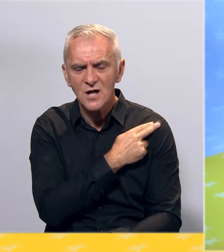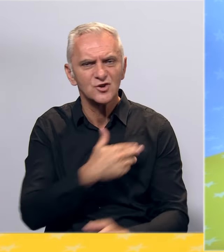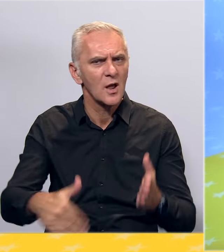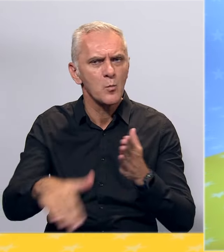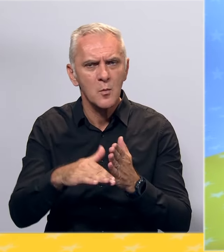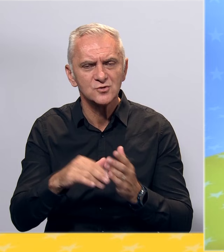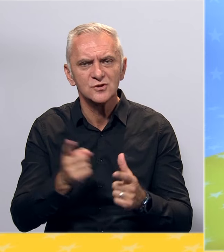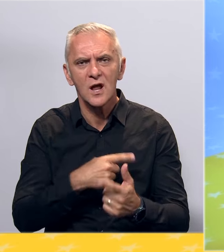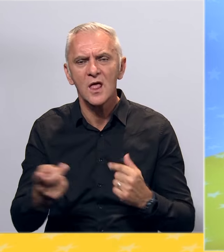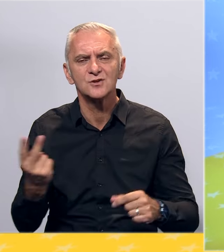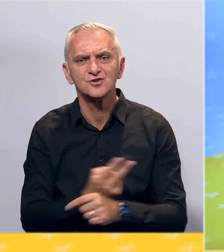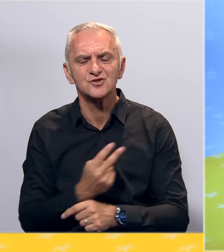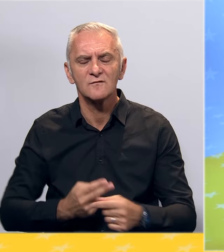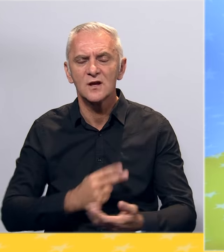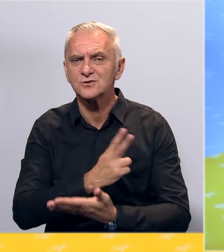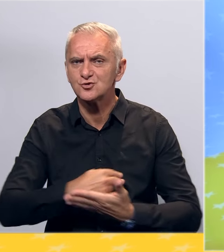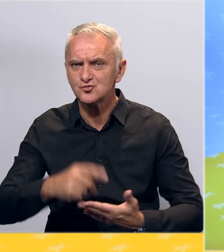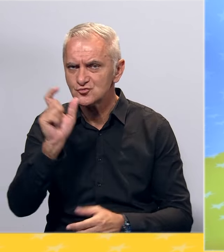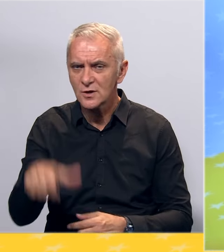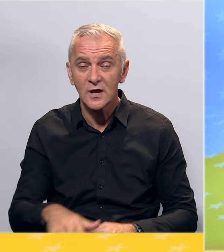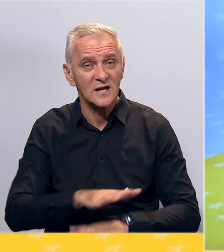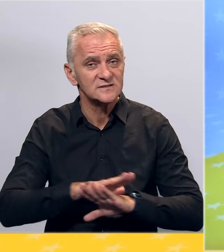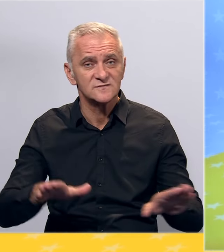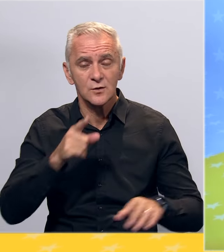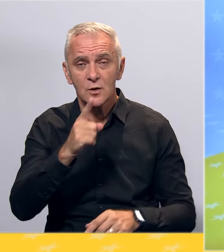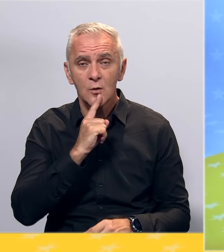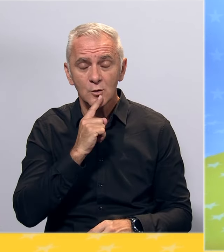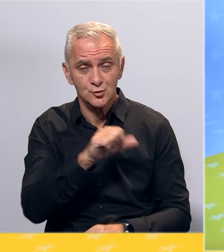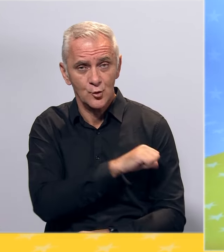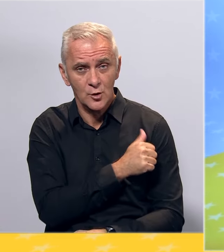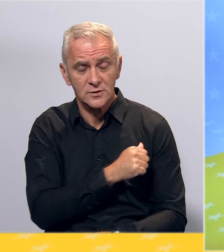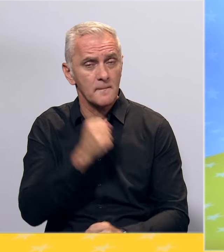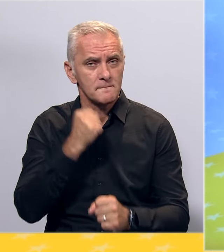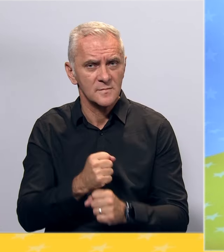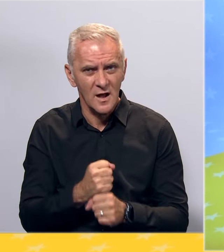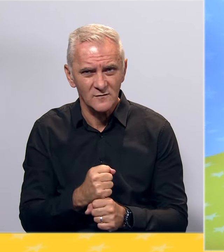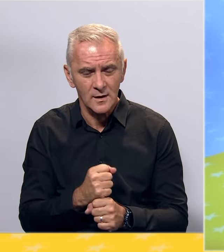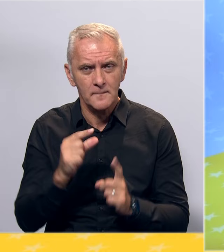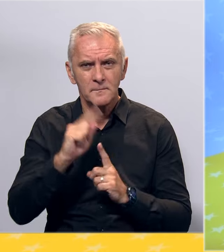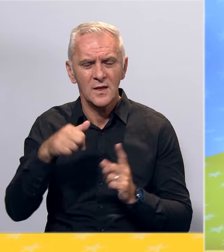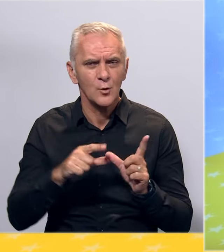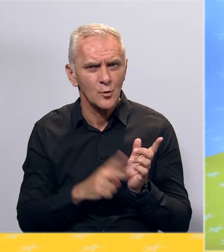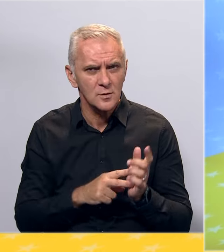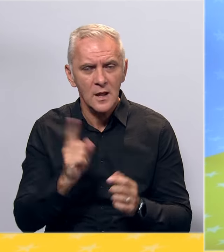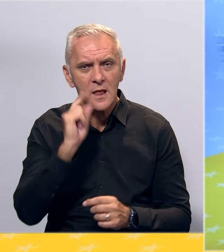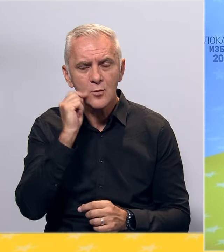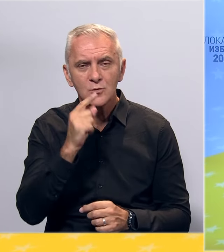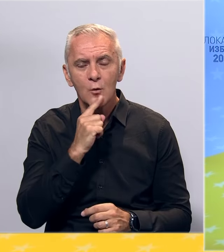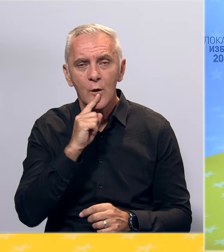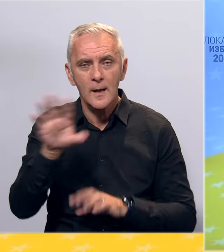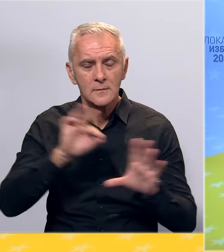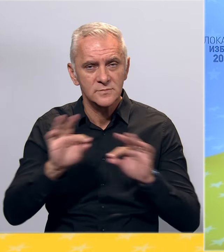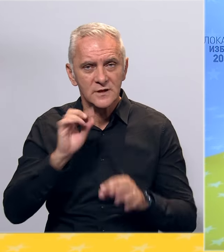pomoćniku ili državnom službeniku. Svima onih ima koji su godinama od vijećnika pravili marionete i pijune, ne ljude koje je narod birao.